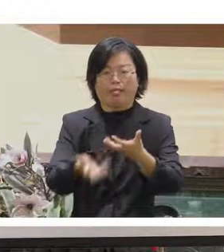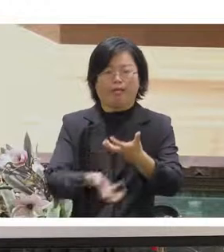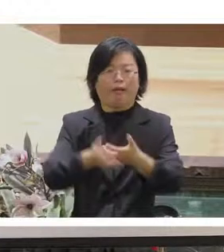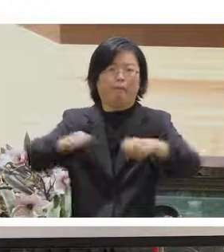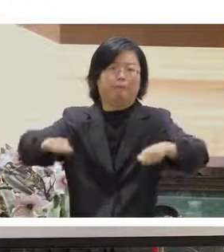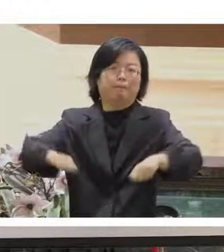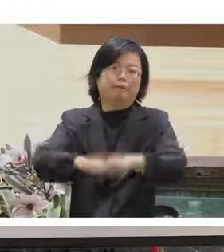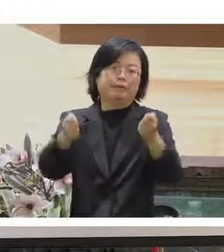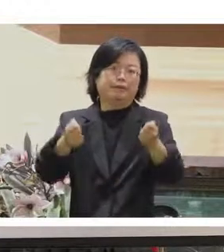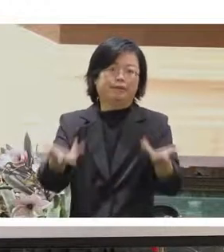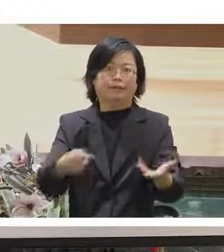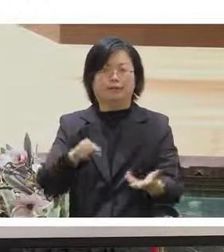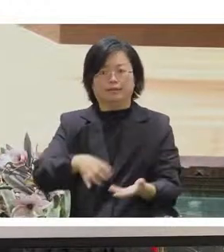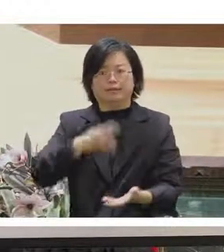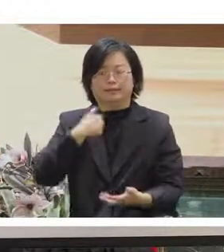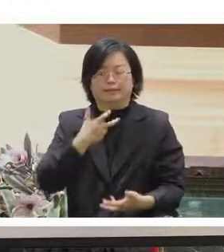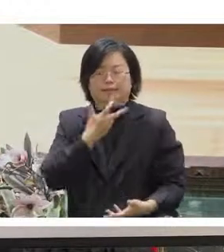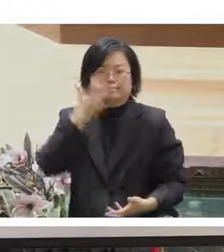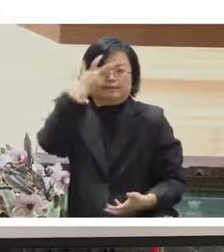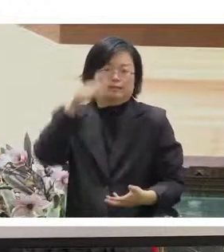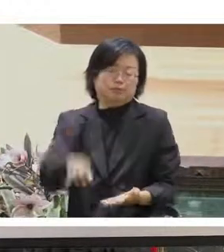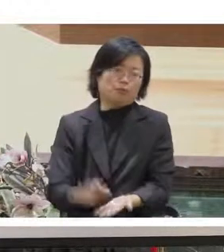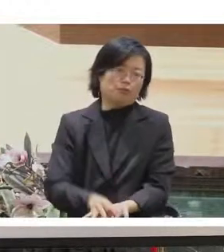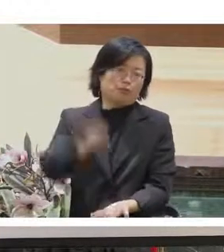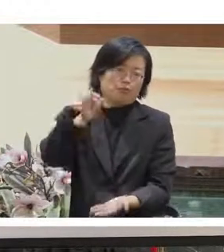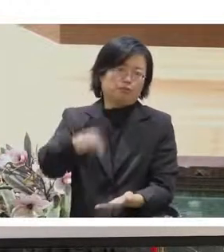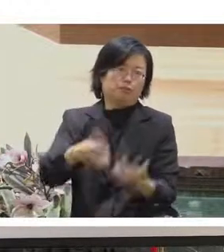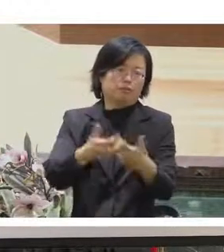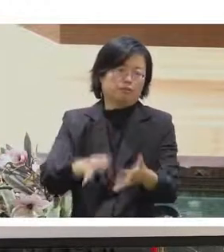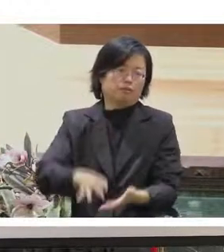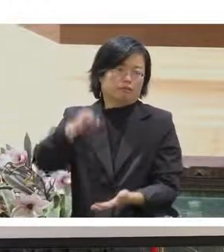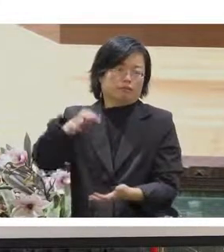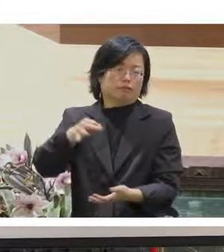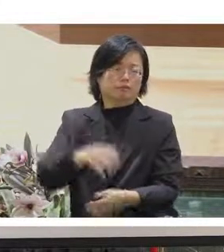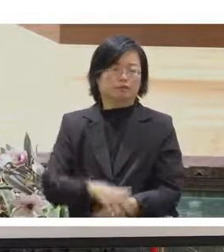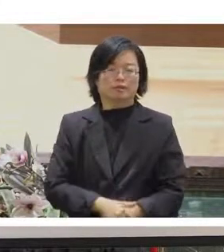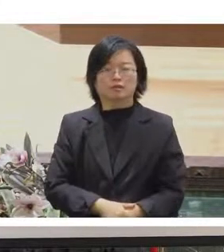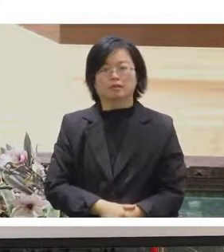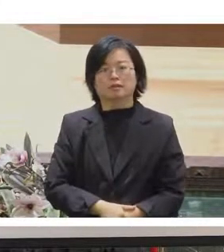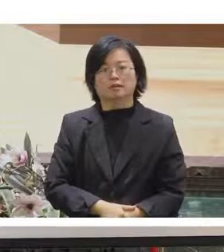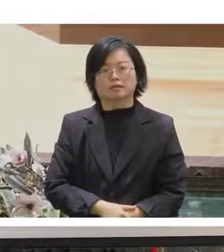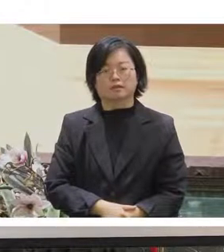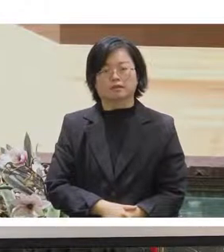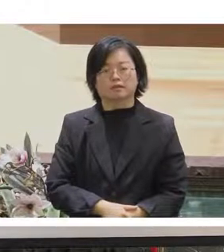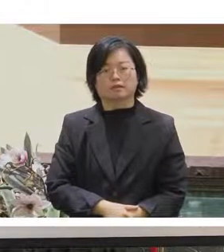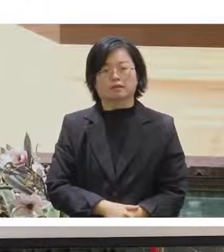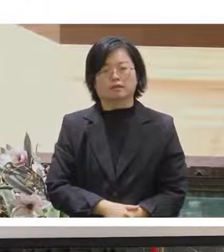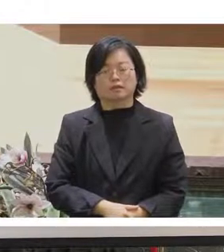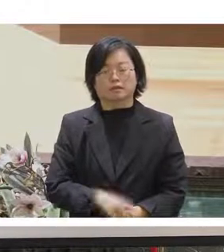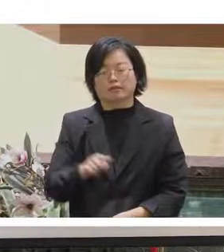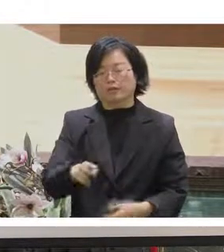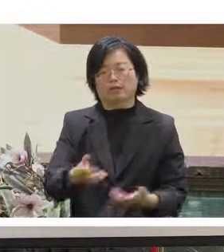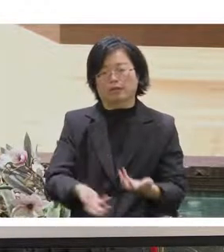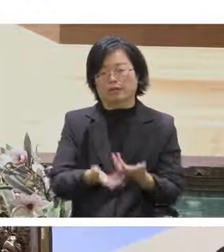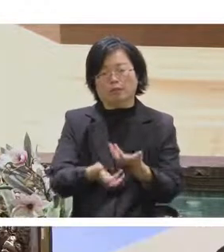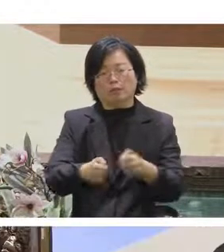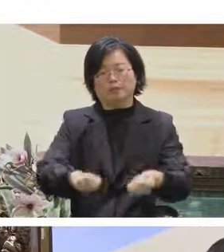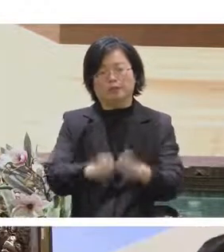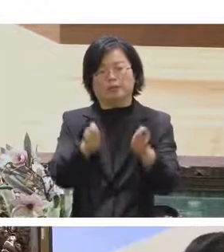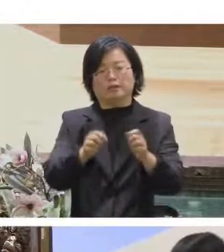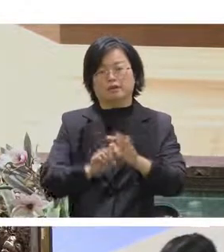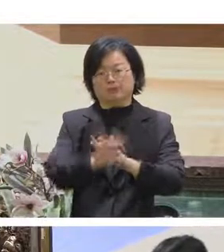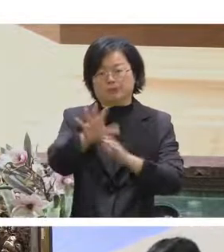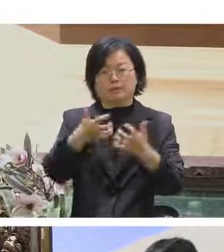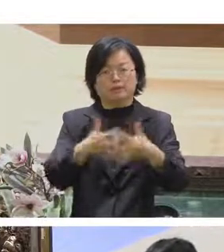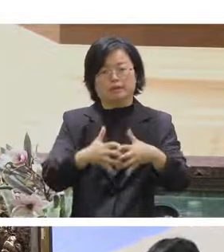的費用所以這算在我們頭上嗎反正就是總是要人負責這件事嘛那他就燒掉了對就是